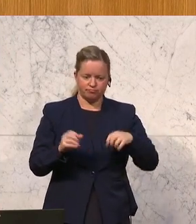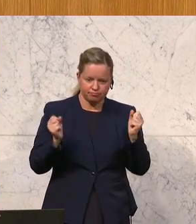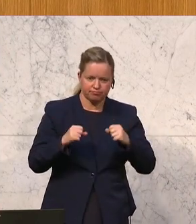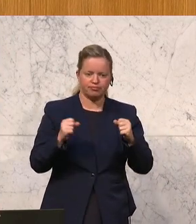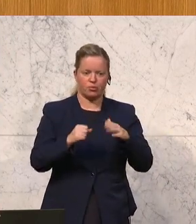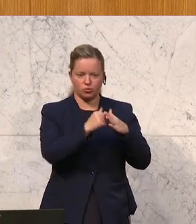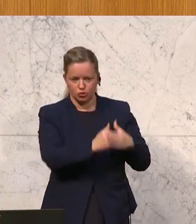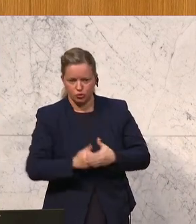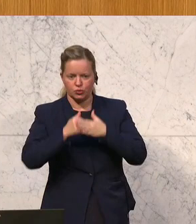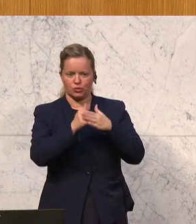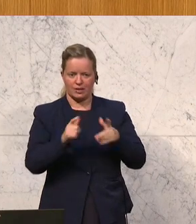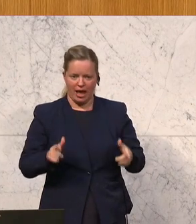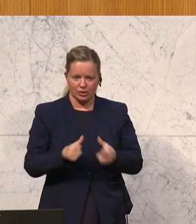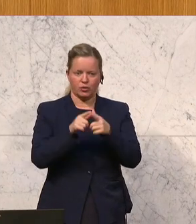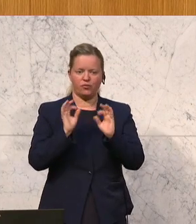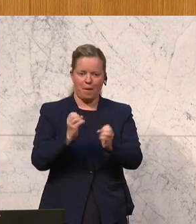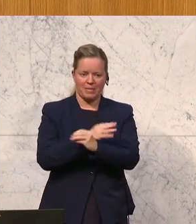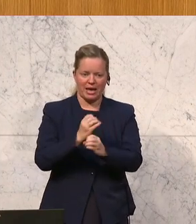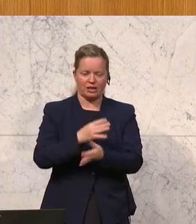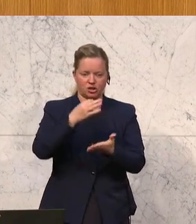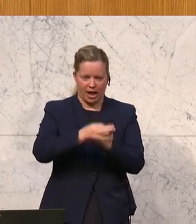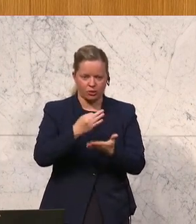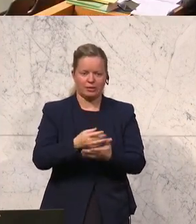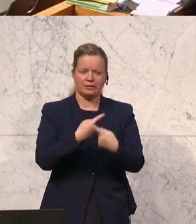Unterstützungsleistung auch unterstützen.